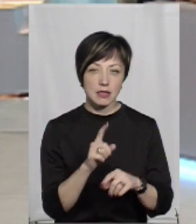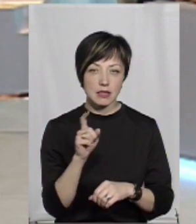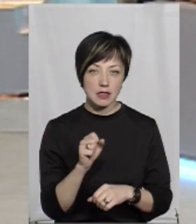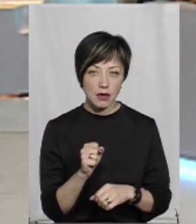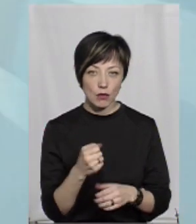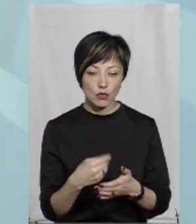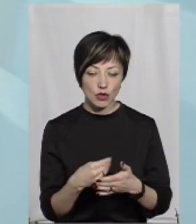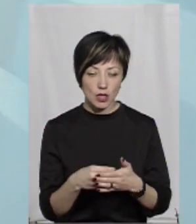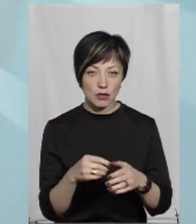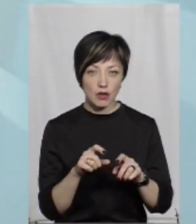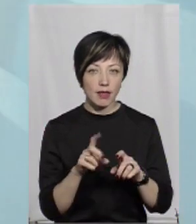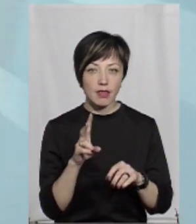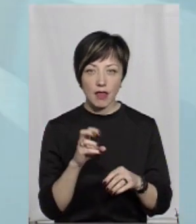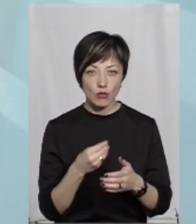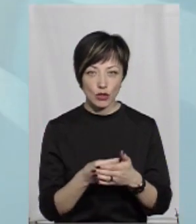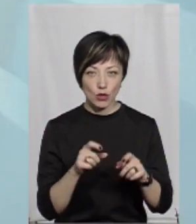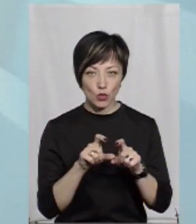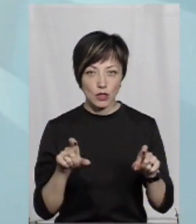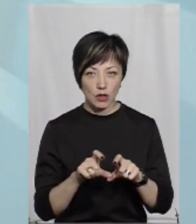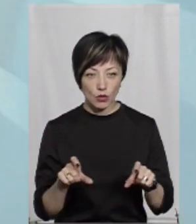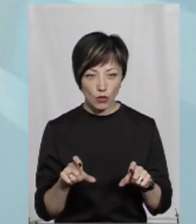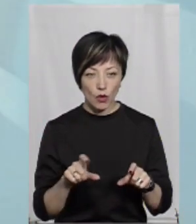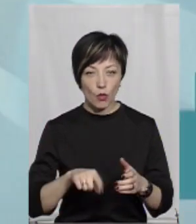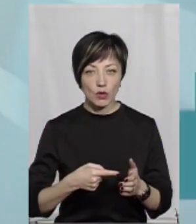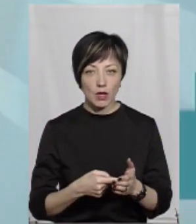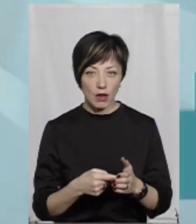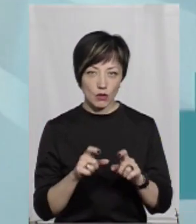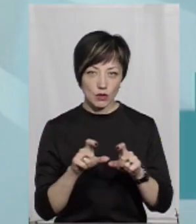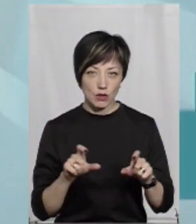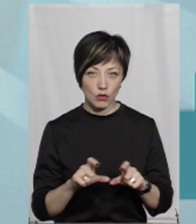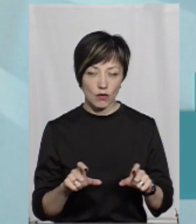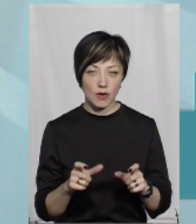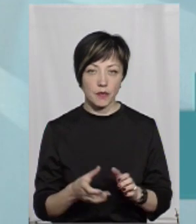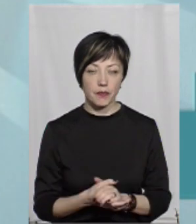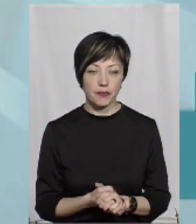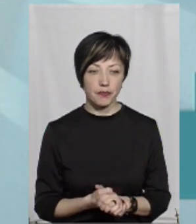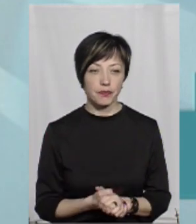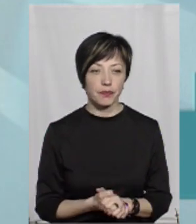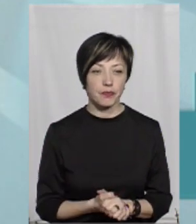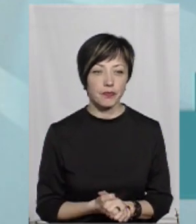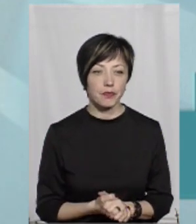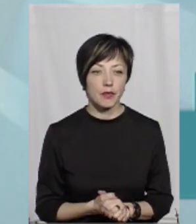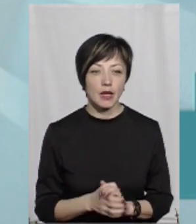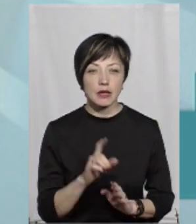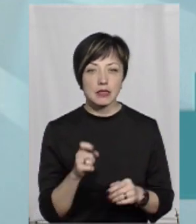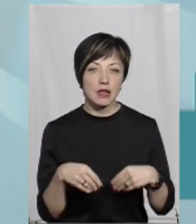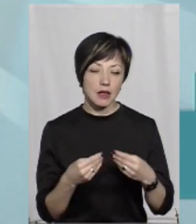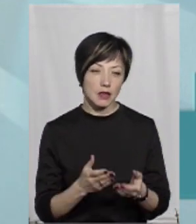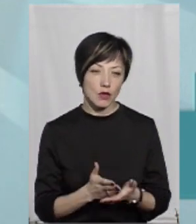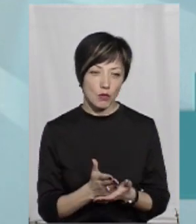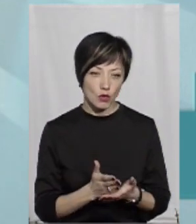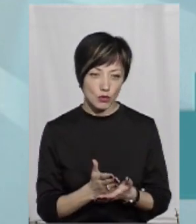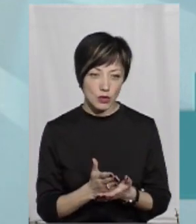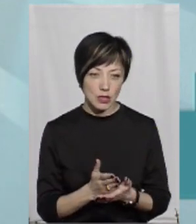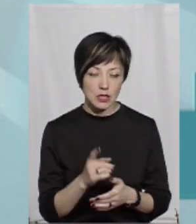бюджетні установи, а вже комунальні некомерційні підприємства. за надані послуги,